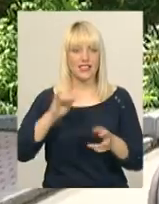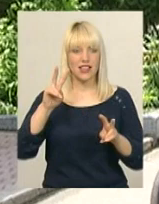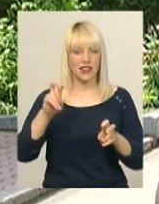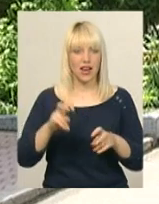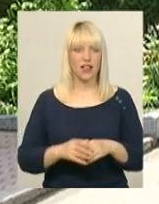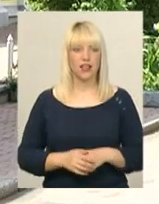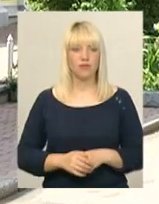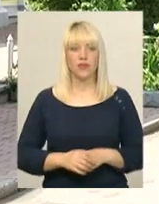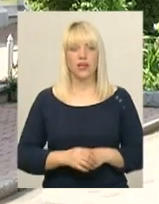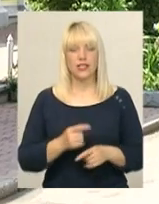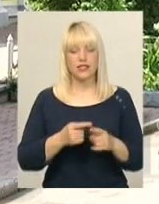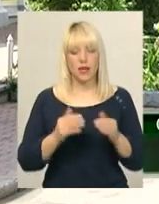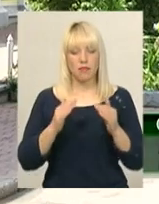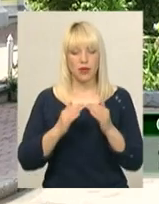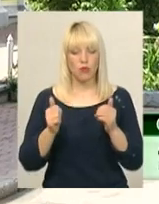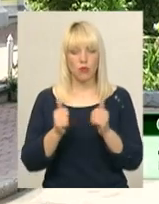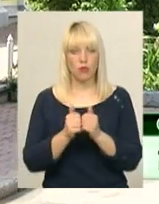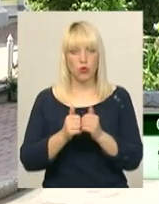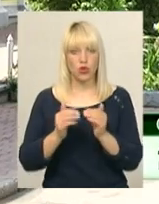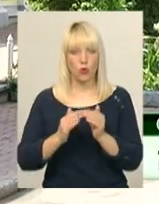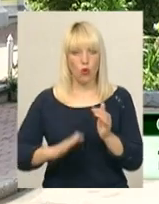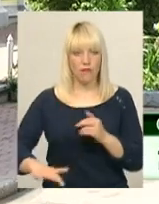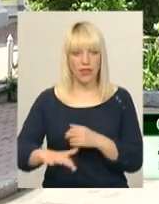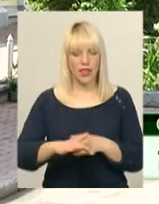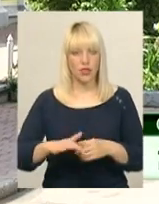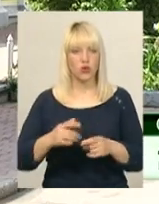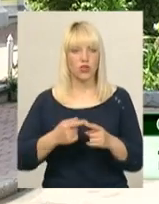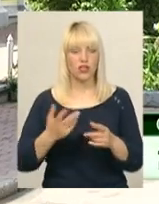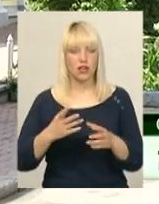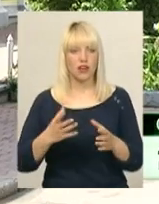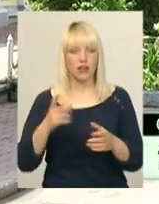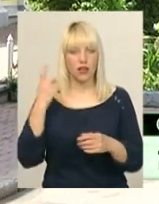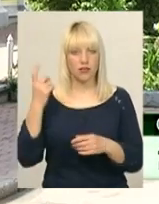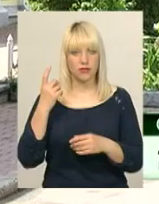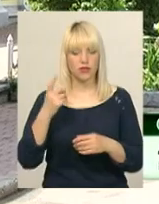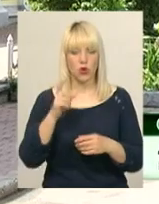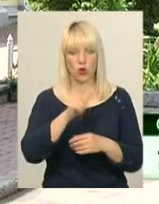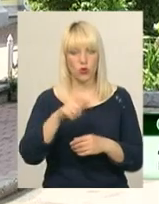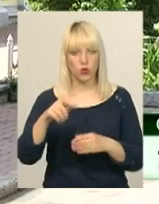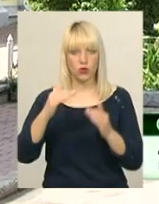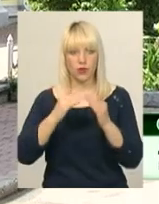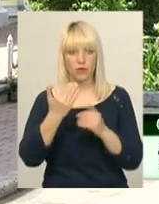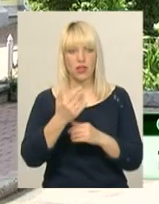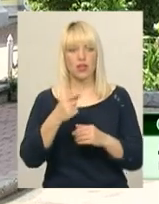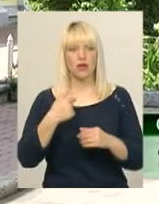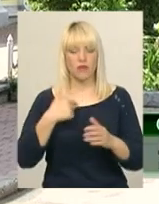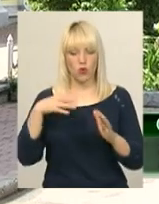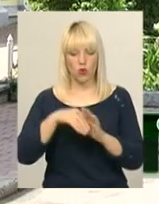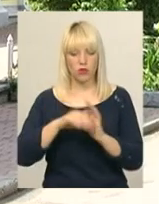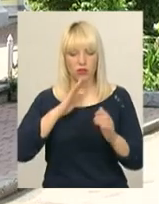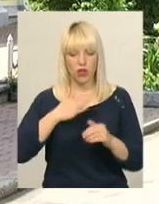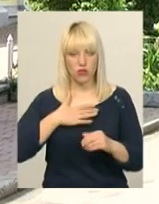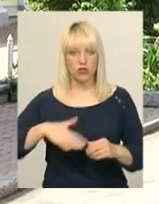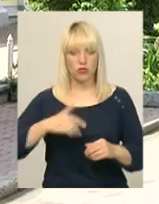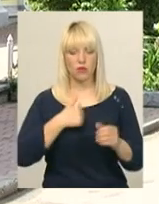прибудинкова територія, яка належить спільно мешканцям. Вона входить в територію цю, яку ми прибираємо, і за